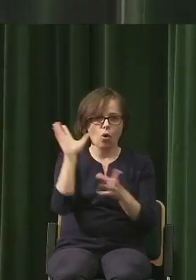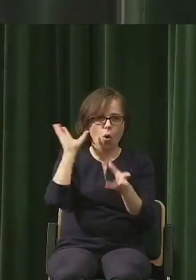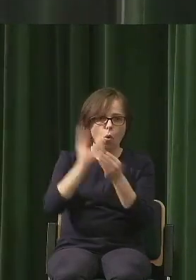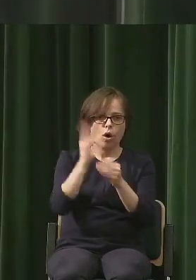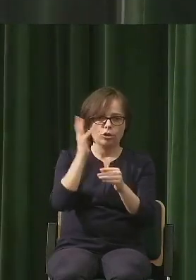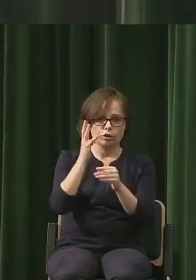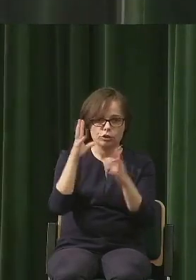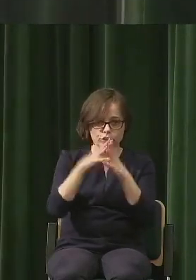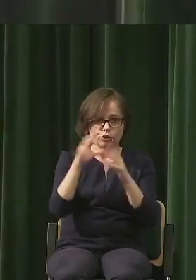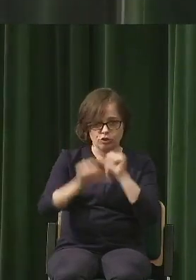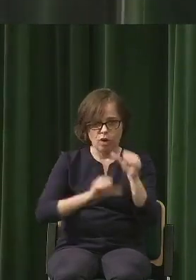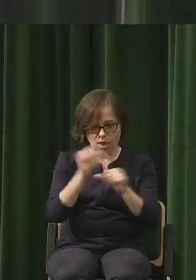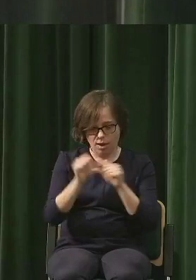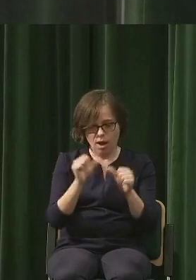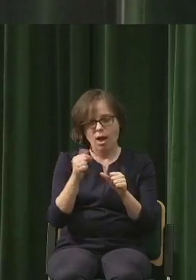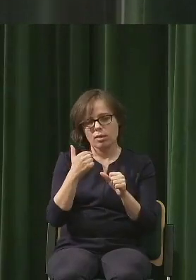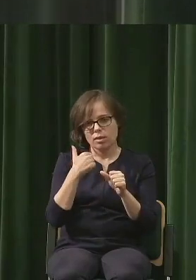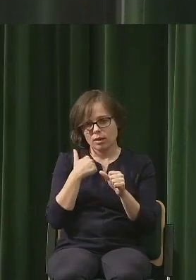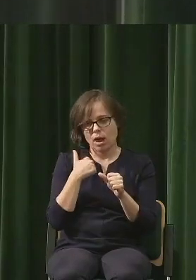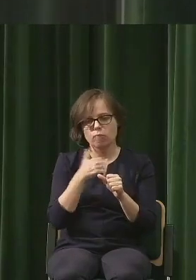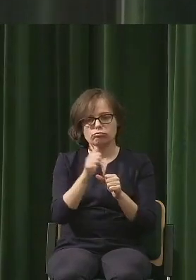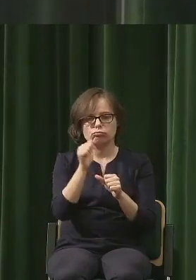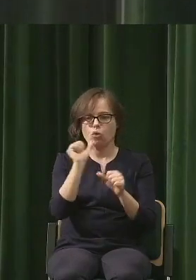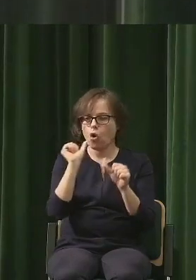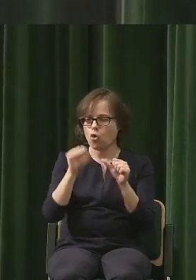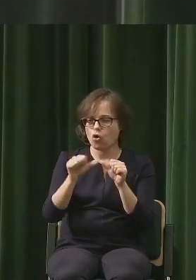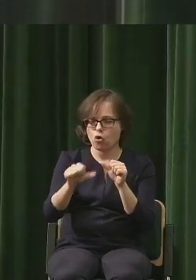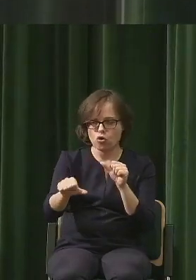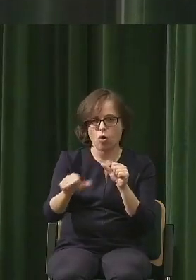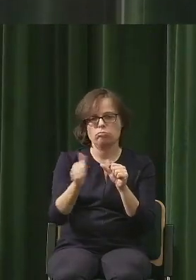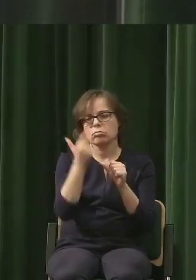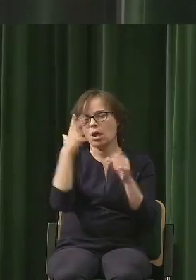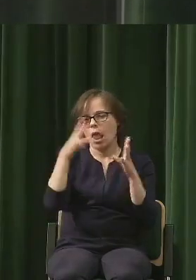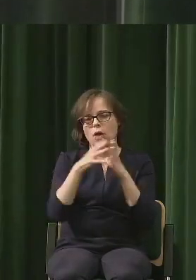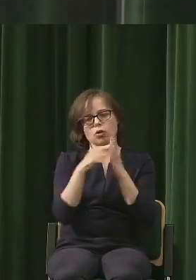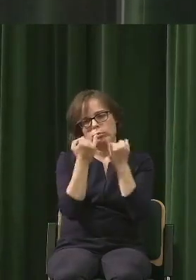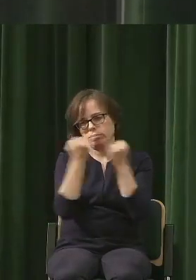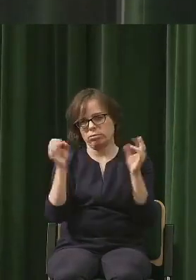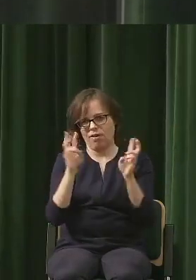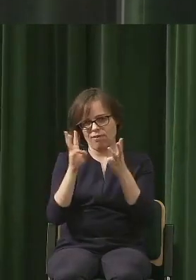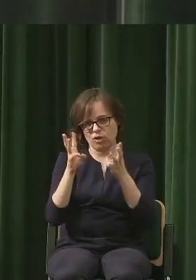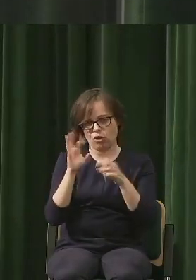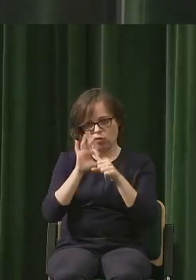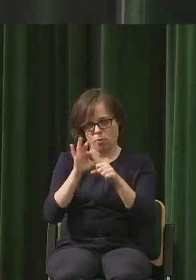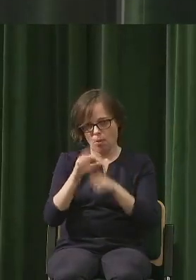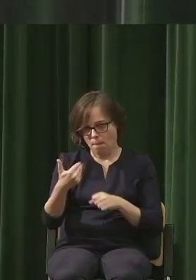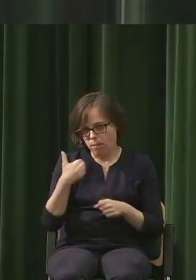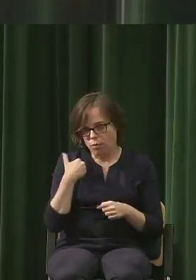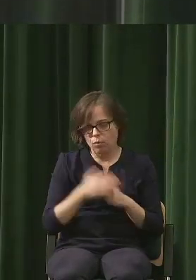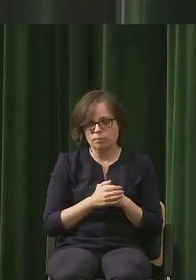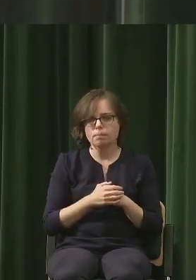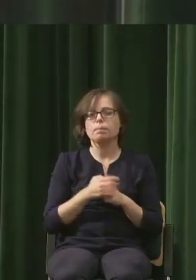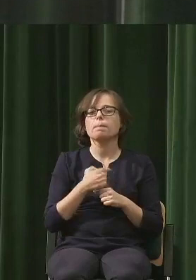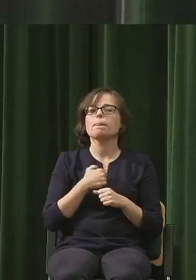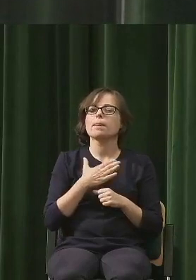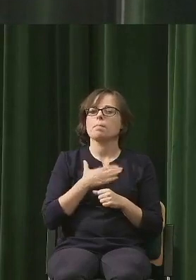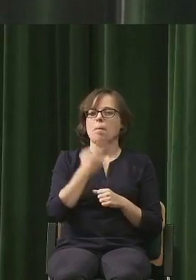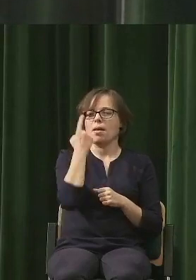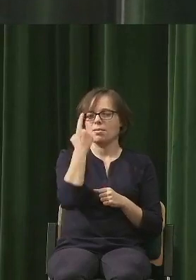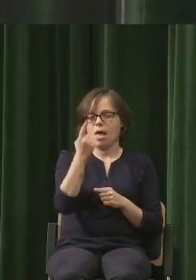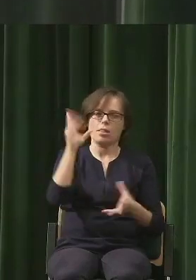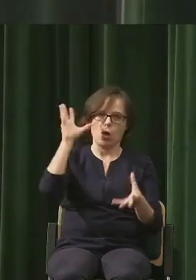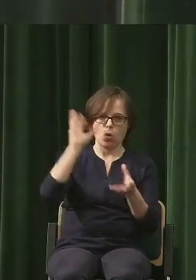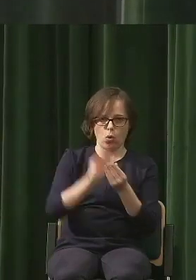przeprowadziłem każdego roku kilkadziesiąt różnego rodzaju warsztatów i mam jeden podstawowy wniosek,